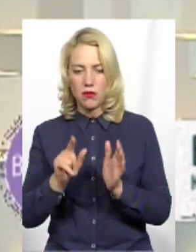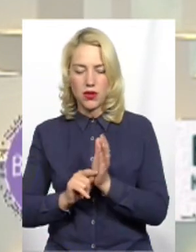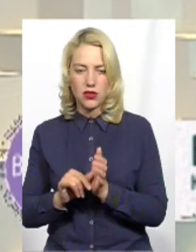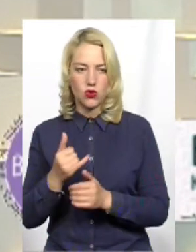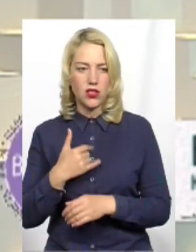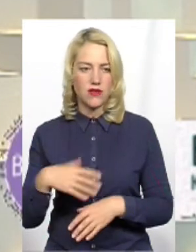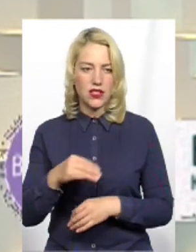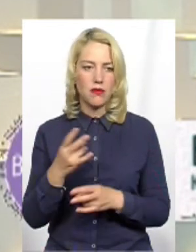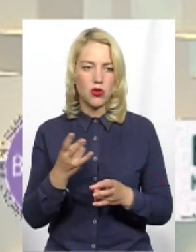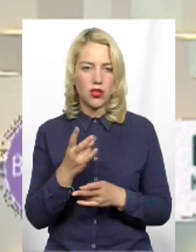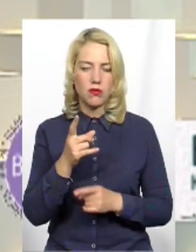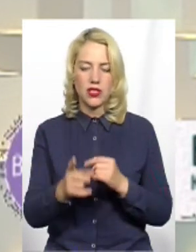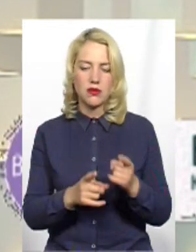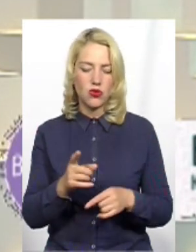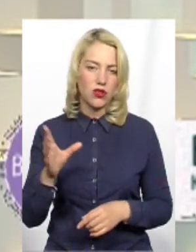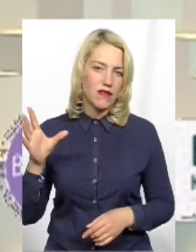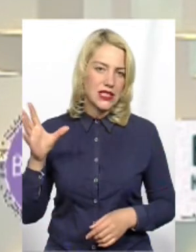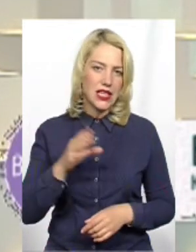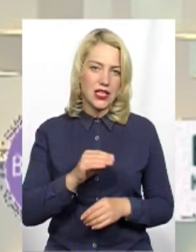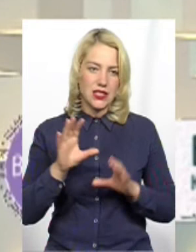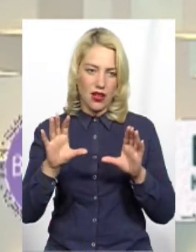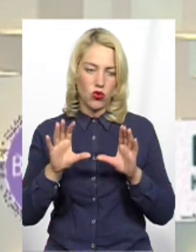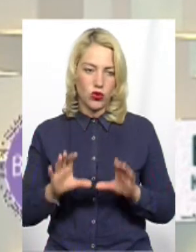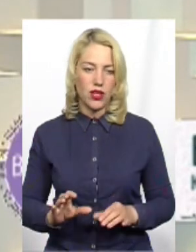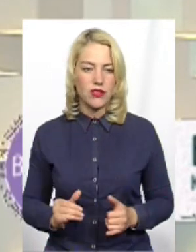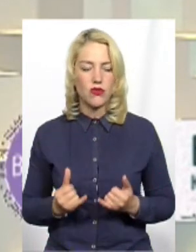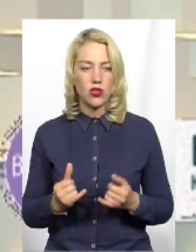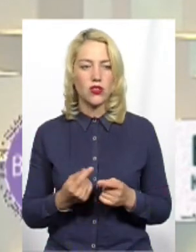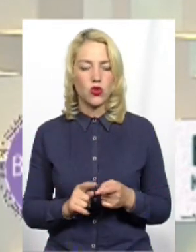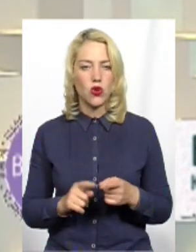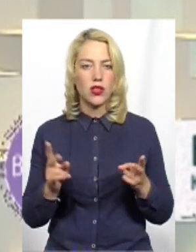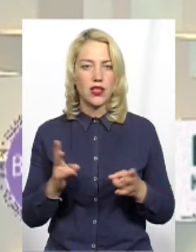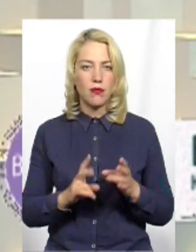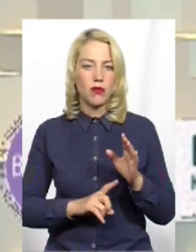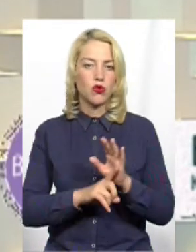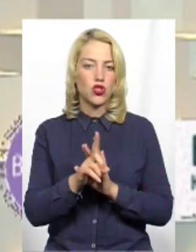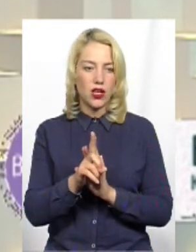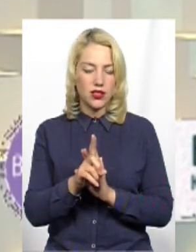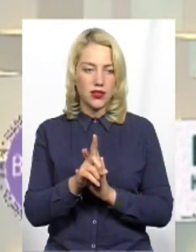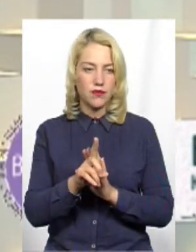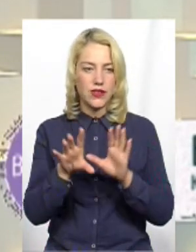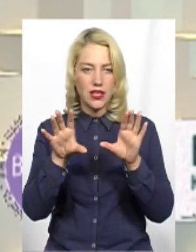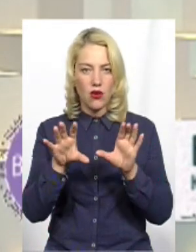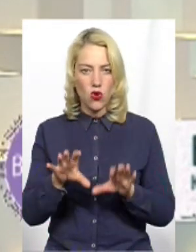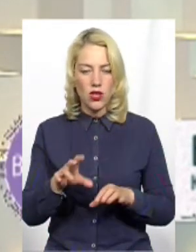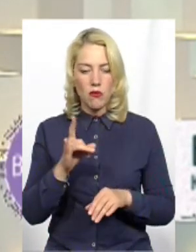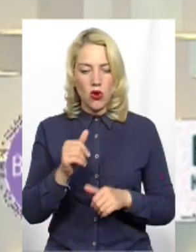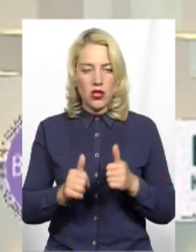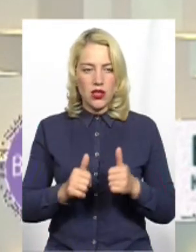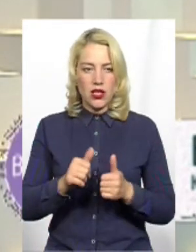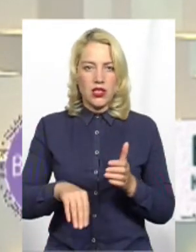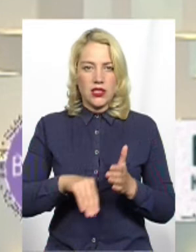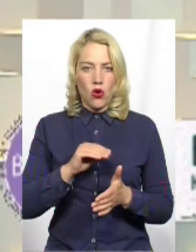Нам потрібно змінювати все законодавство А для того треба почати, оп'ять таки, з закону про тендерні